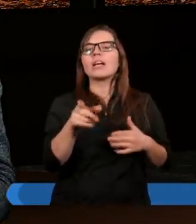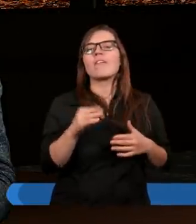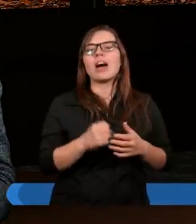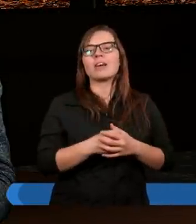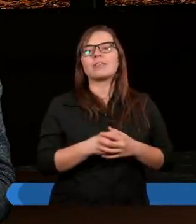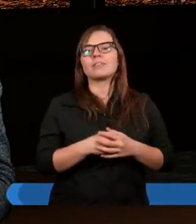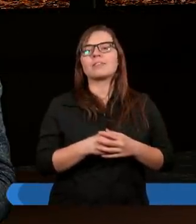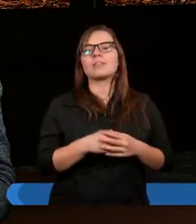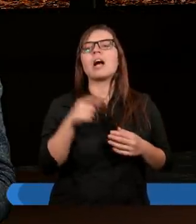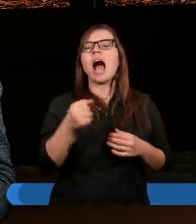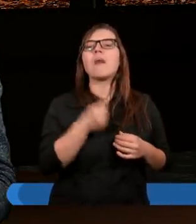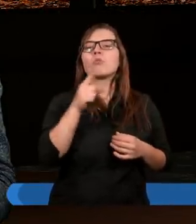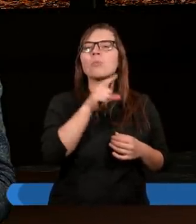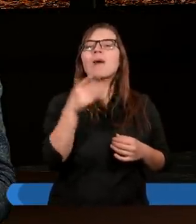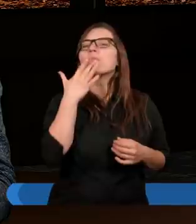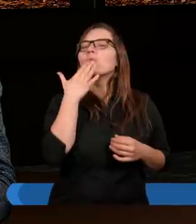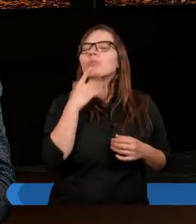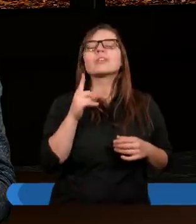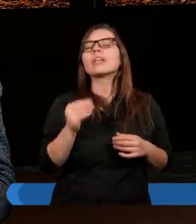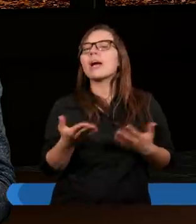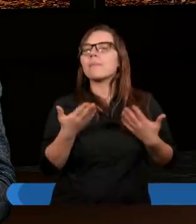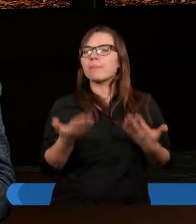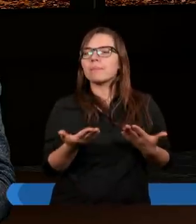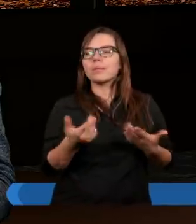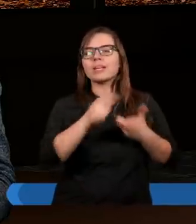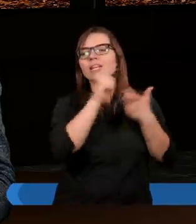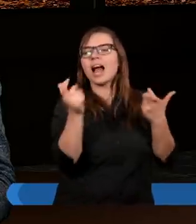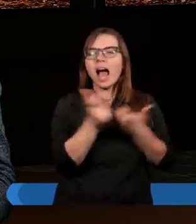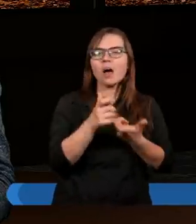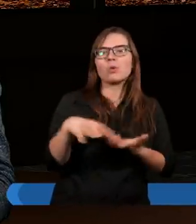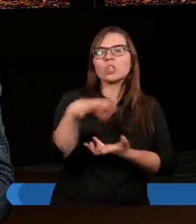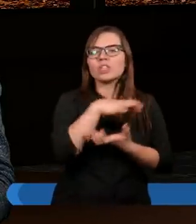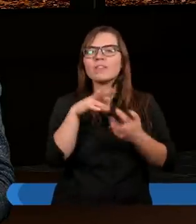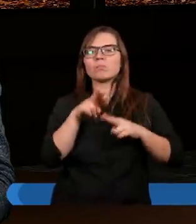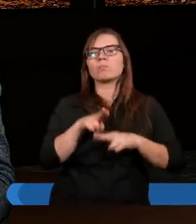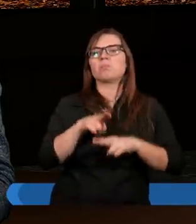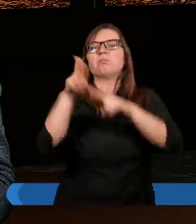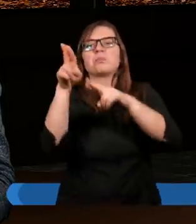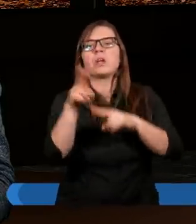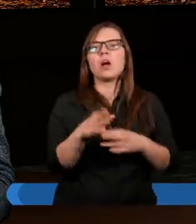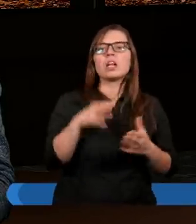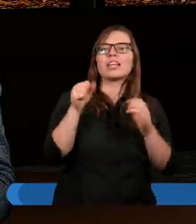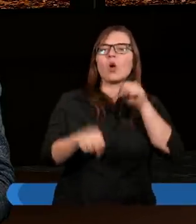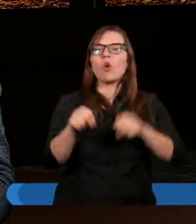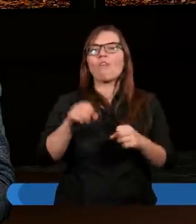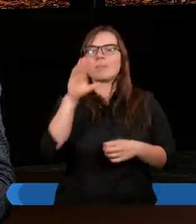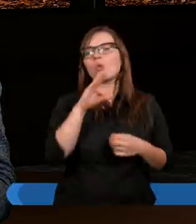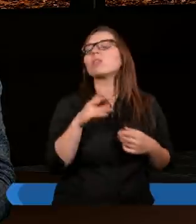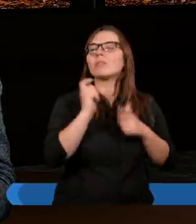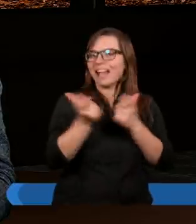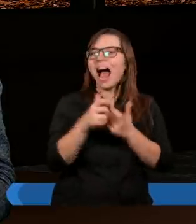To znaczy apostoł Paweł mówi, że cały świat podlega sądowi Bożemu. Cały świat jest pod prawem.